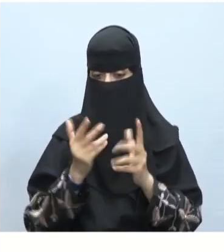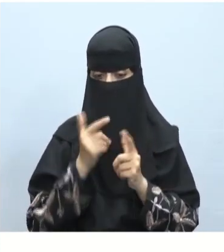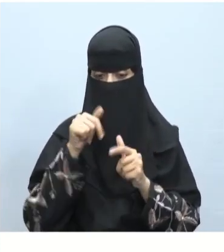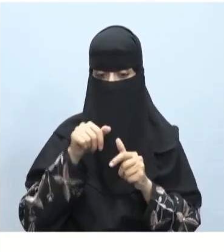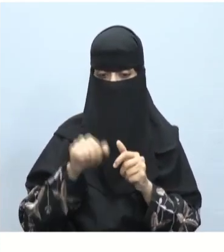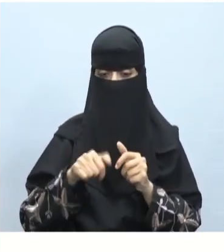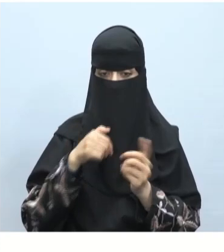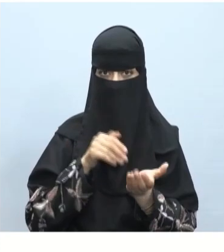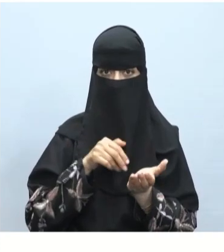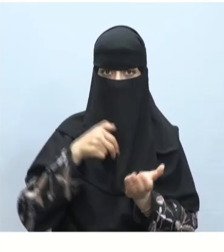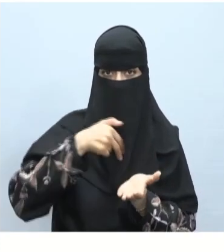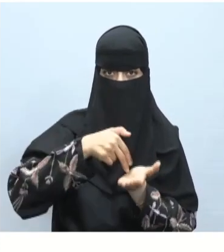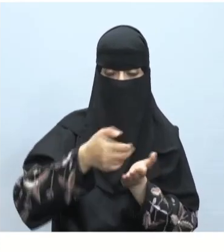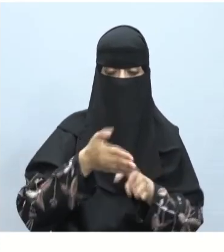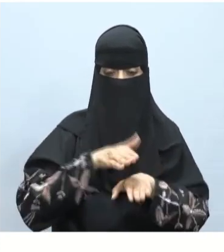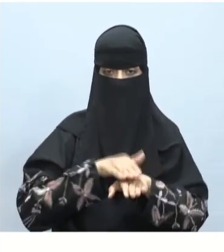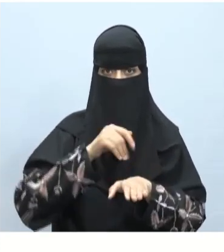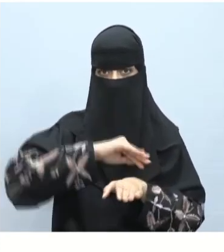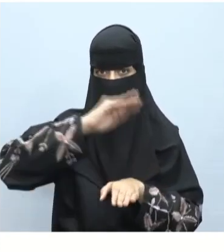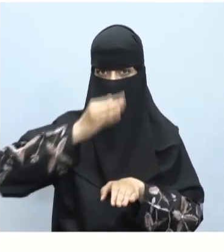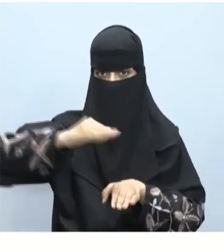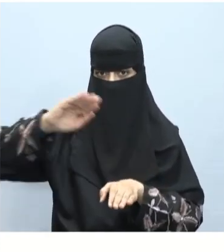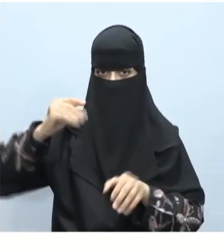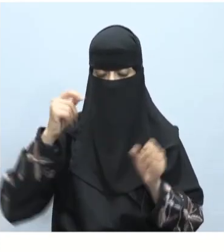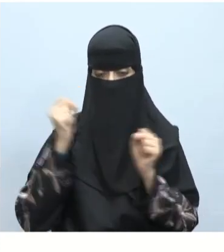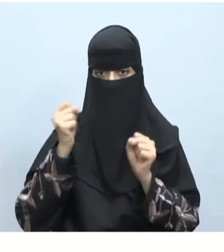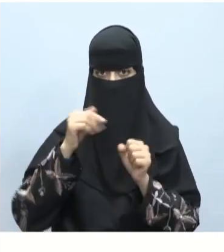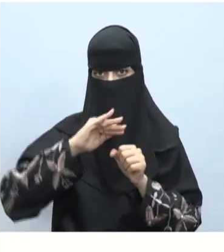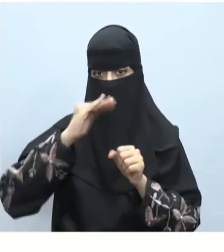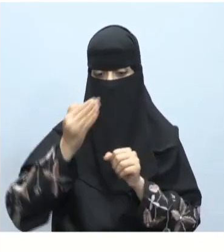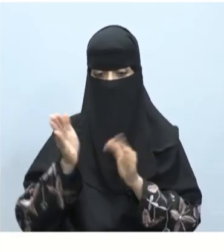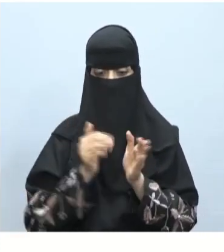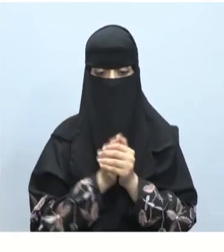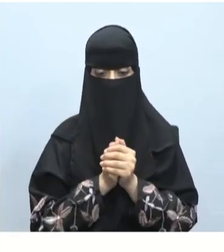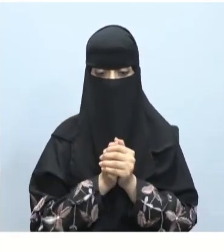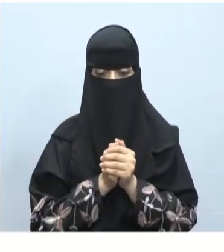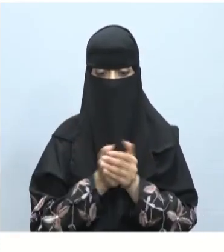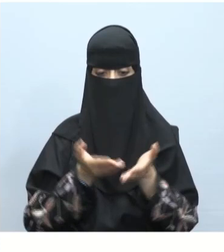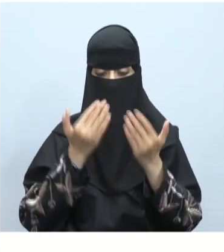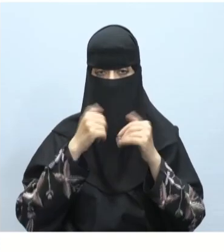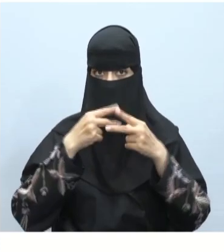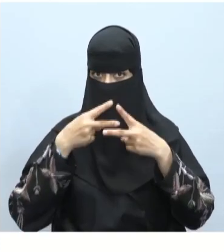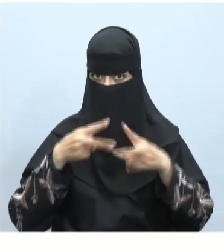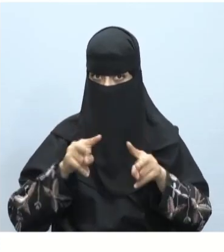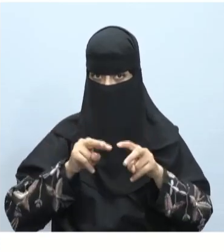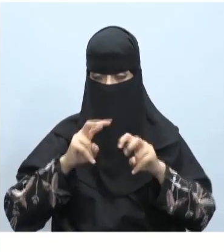وليكن على سبيل المثال السير على الجبال المغطى بالثلوج بعد